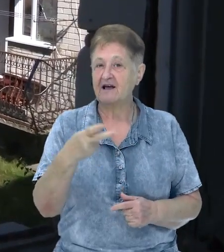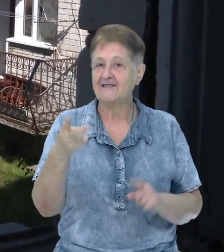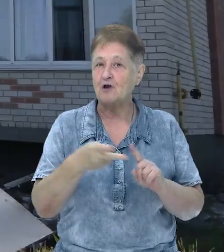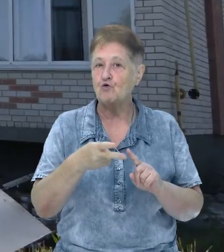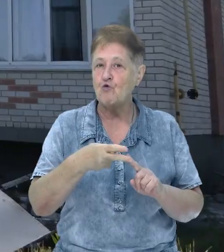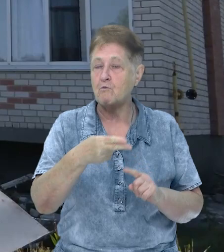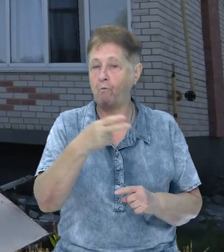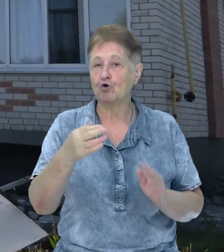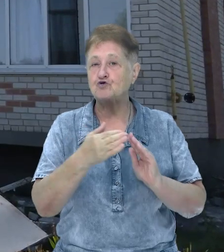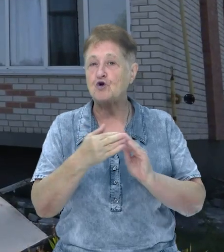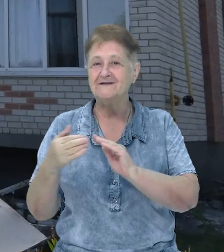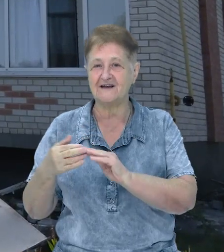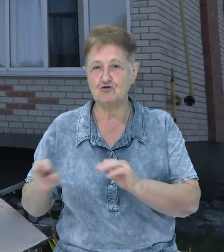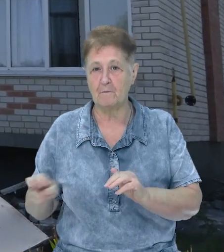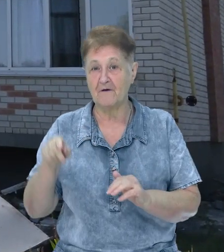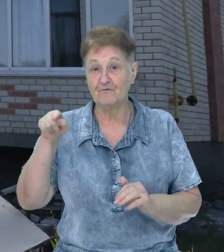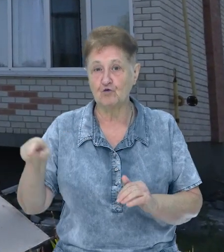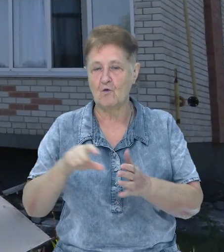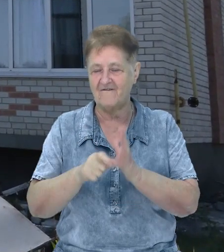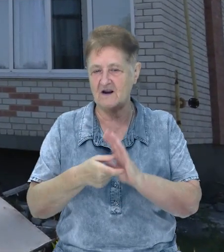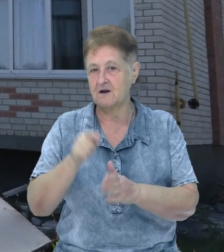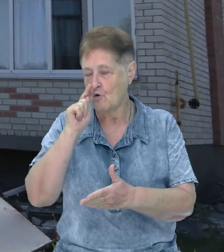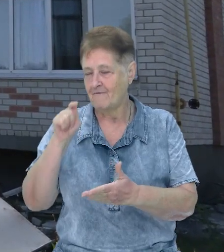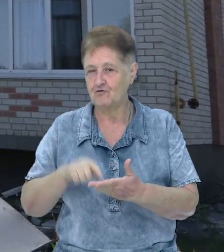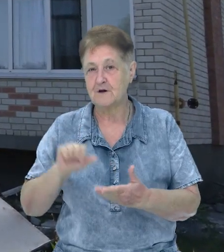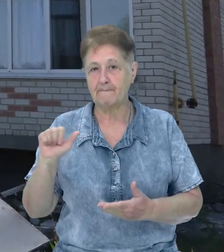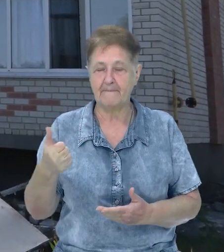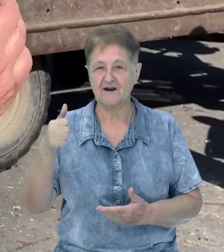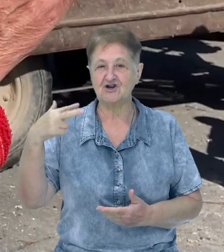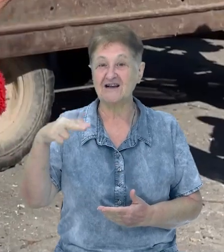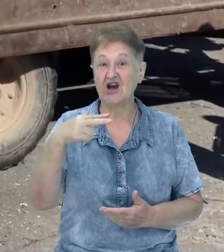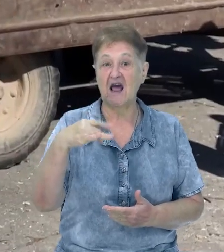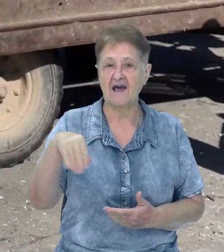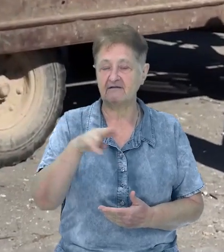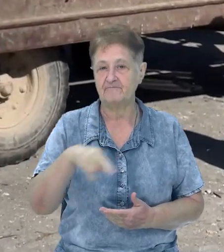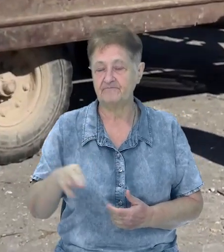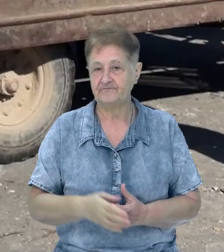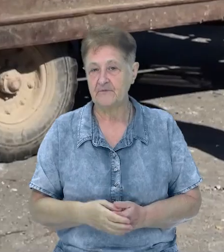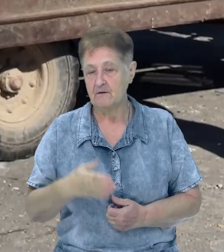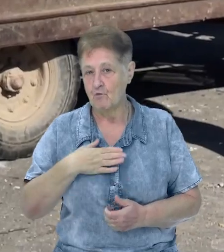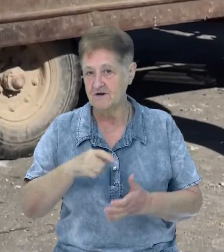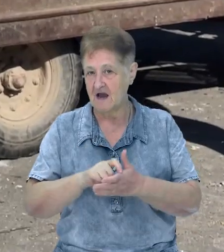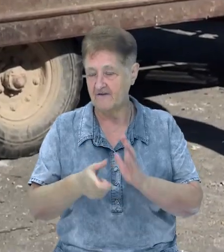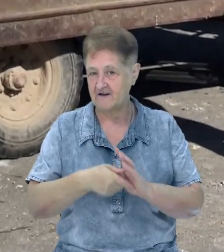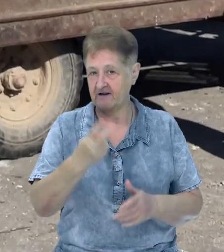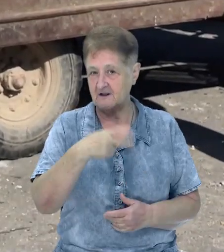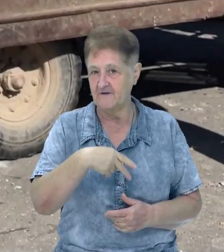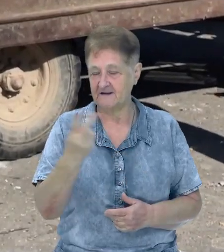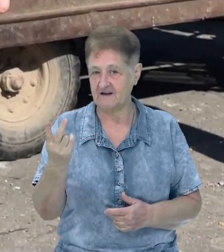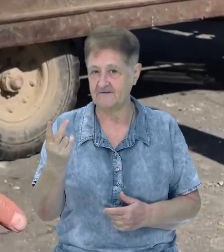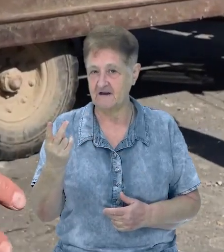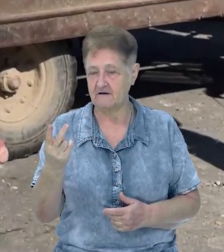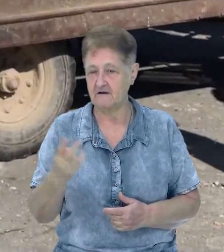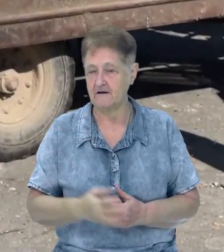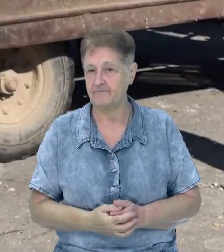поверсі сусіднього під'їзду. Саме в ту квартиру влучив перший шахет. А от моя квартира, 22-го, воно прилетіло